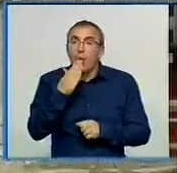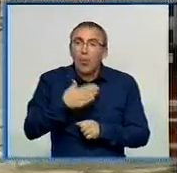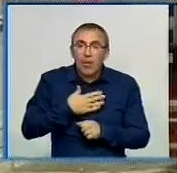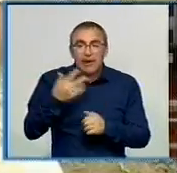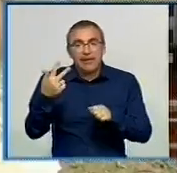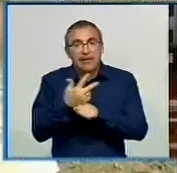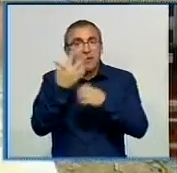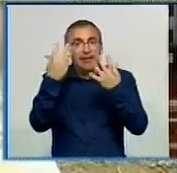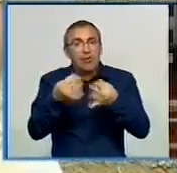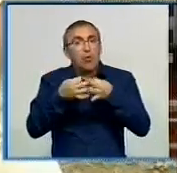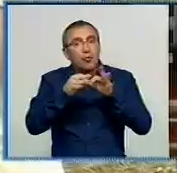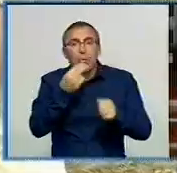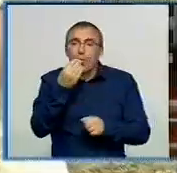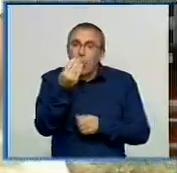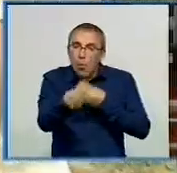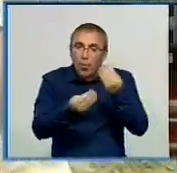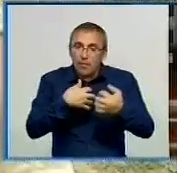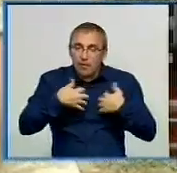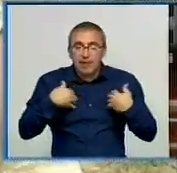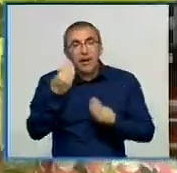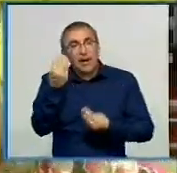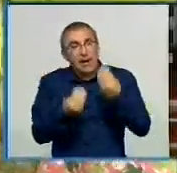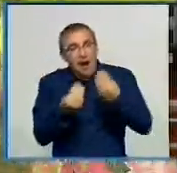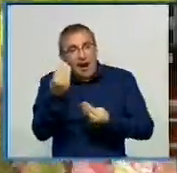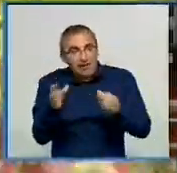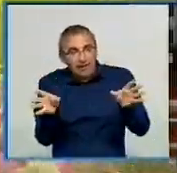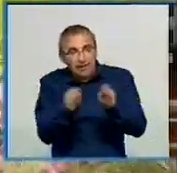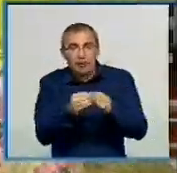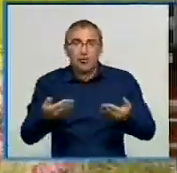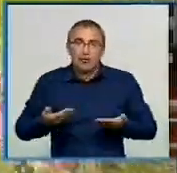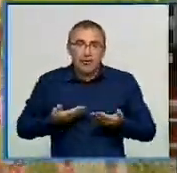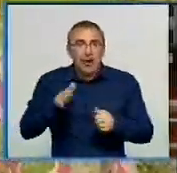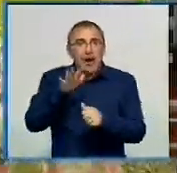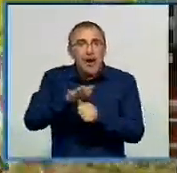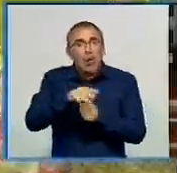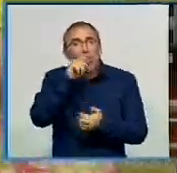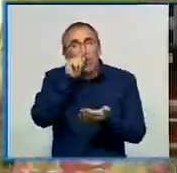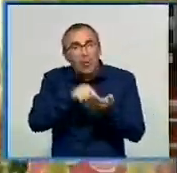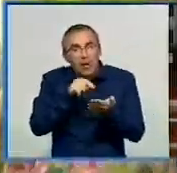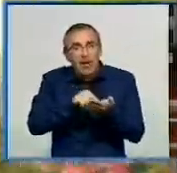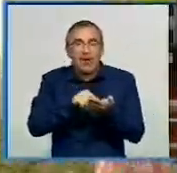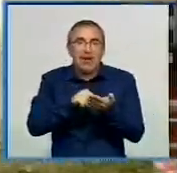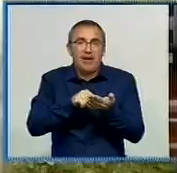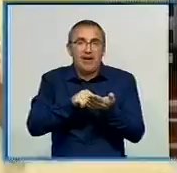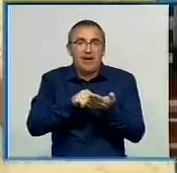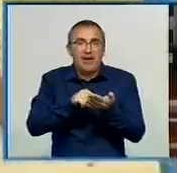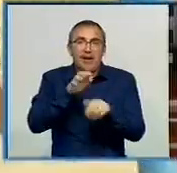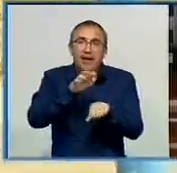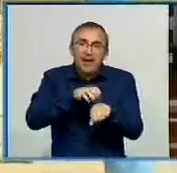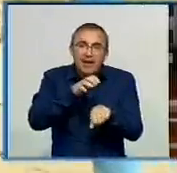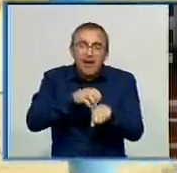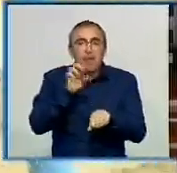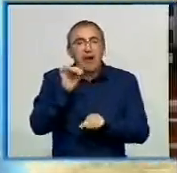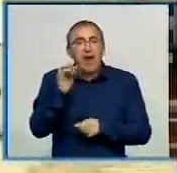Тричі на день малечі дозволяють годувати тварин та гратися з ними. Живуть тут карликові кури, цесарки, павичі і кіська на ім'я